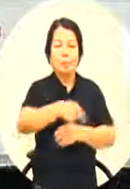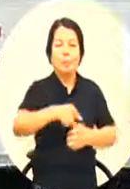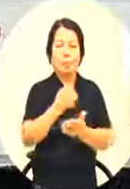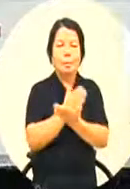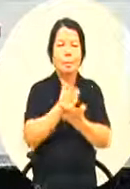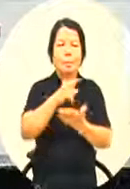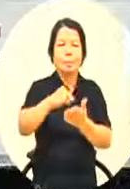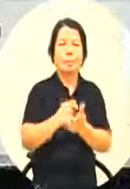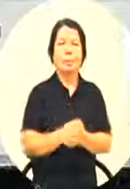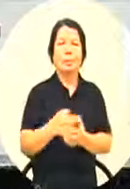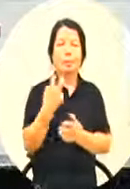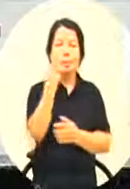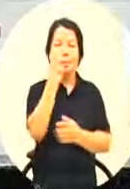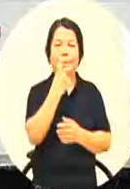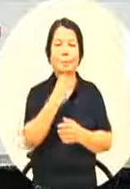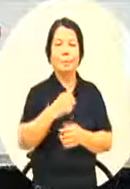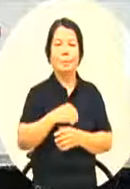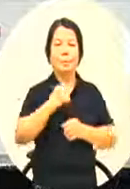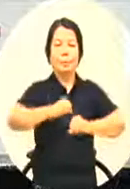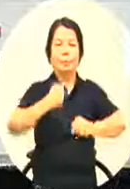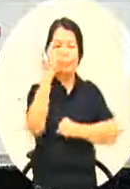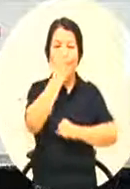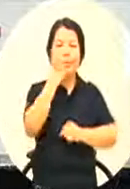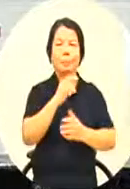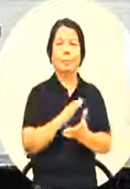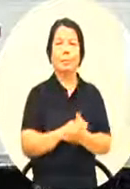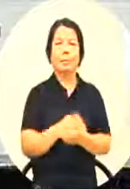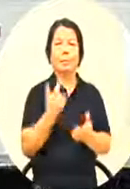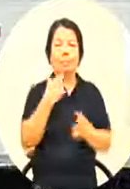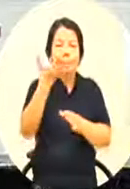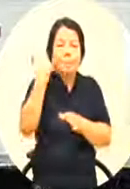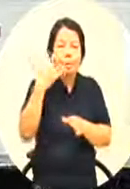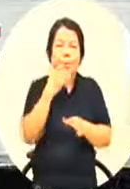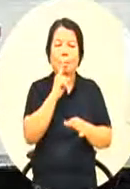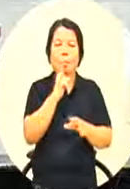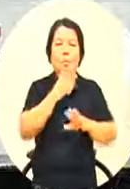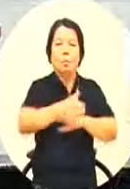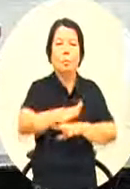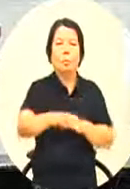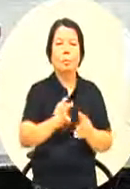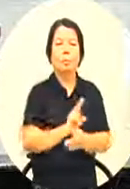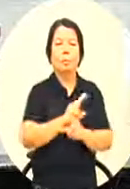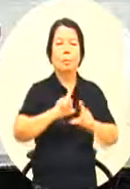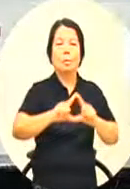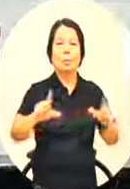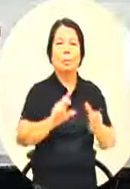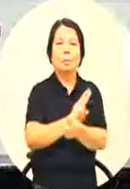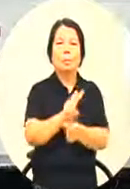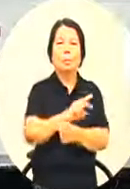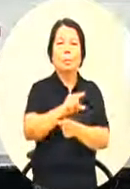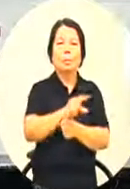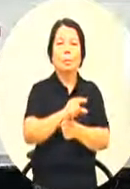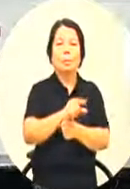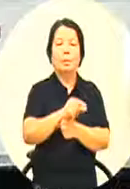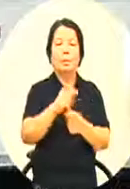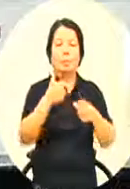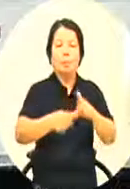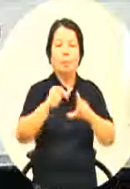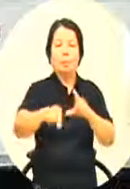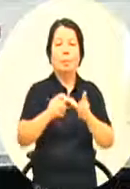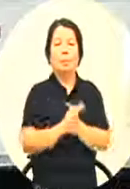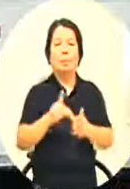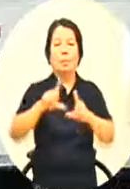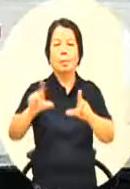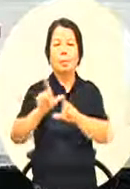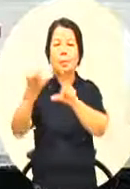做体检这个我昨天咨询也讲以前也讲林源跟大凤地区也是大力普凤地区其实